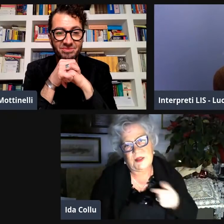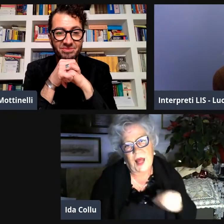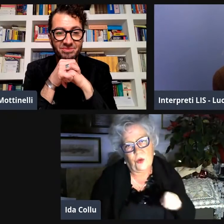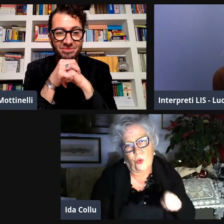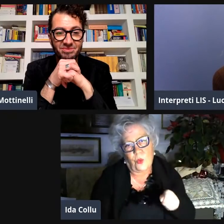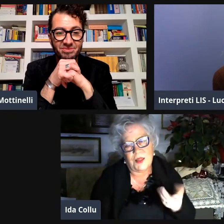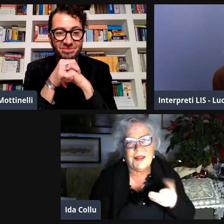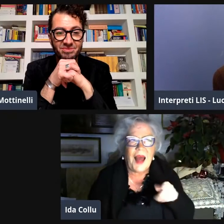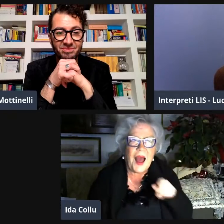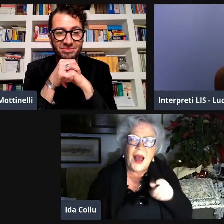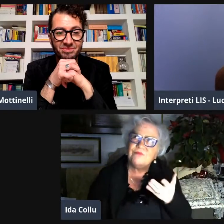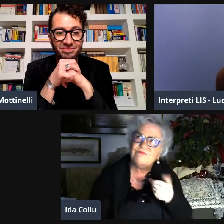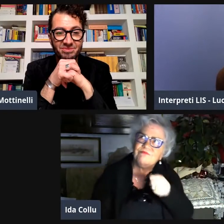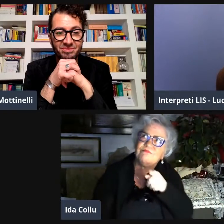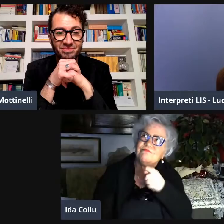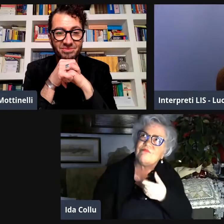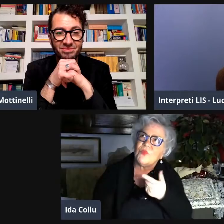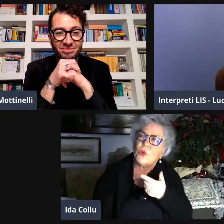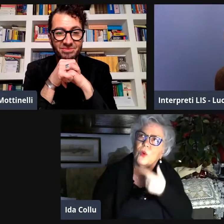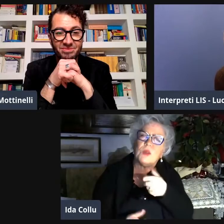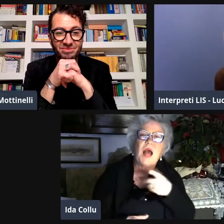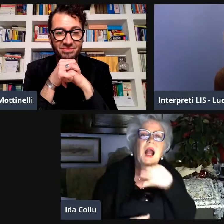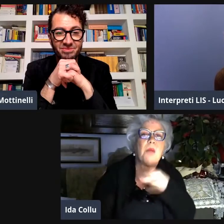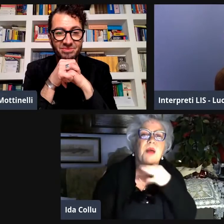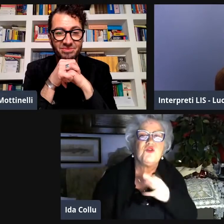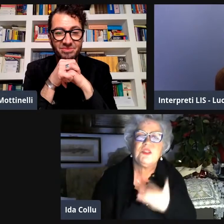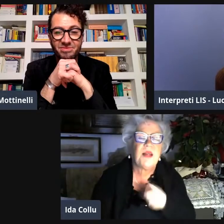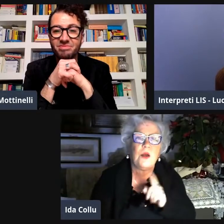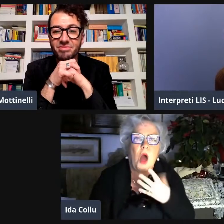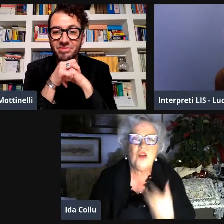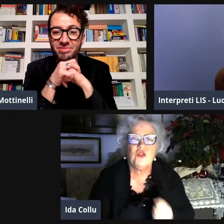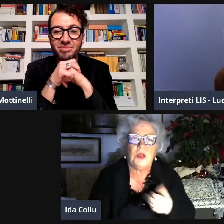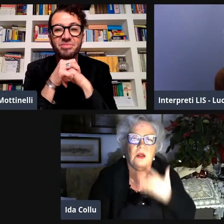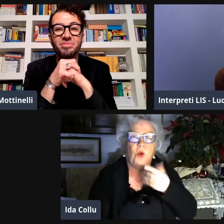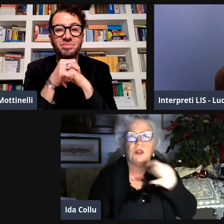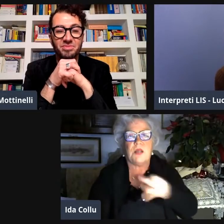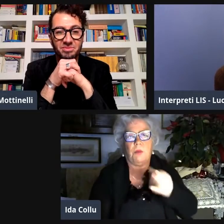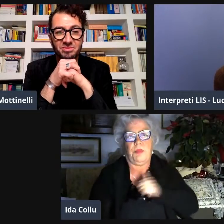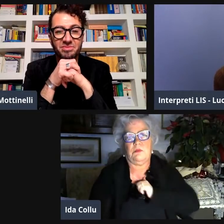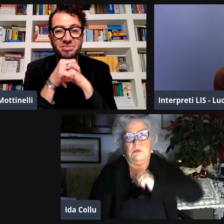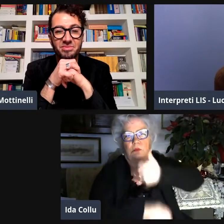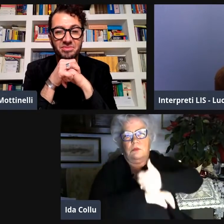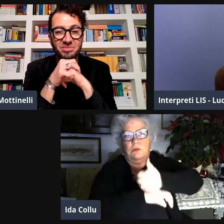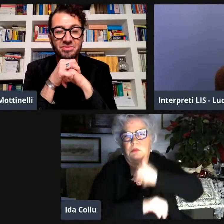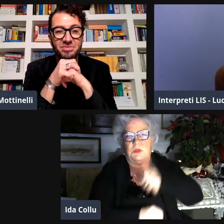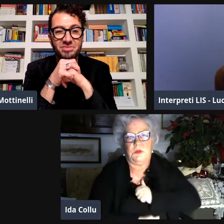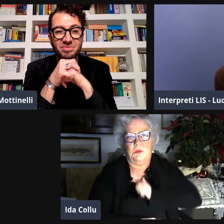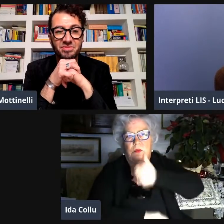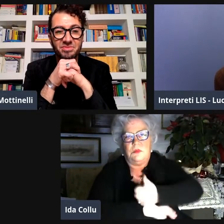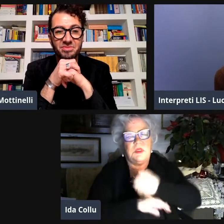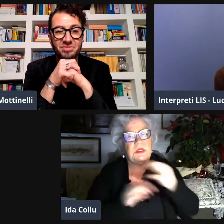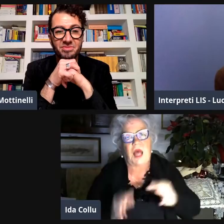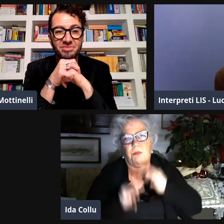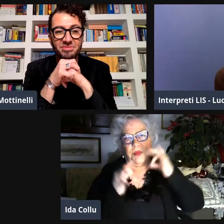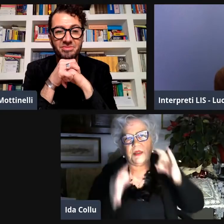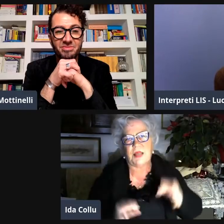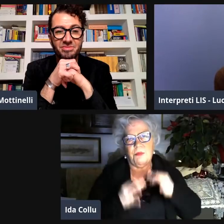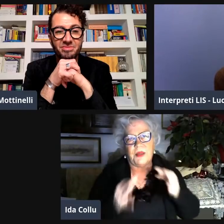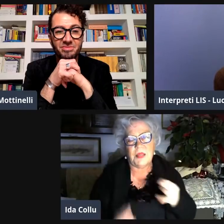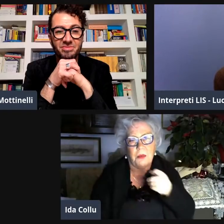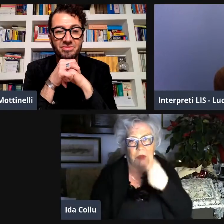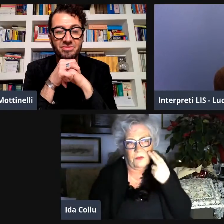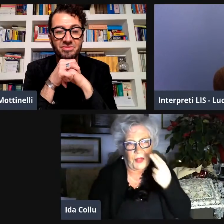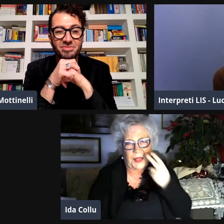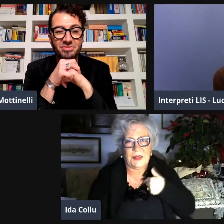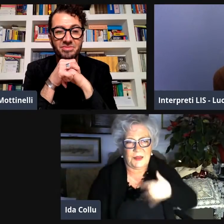tanti uomini che sono poi la maggioranza non accettano questo non accettano di riconoscere la capacità